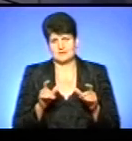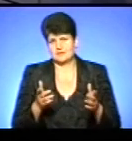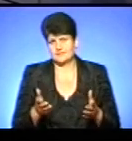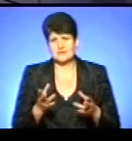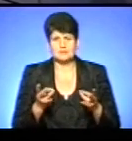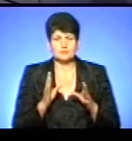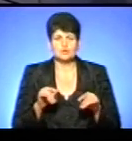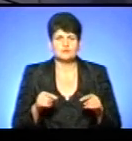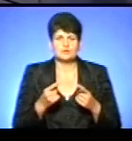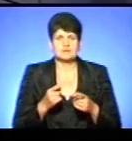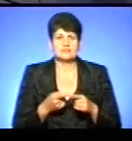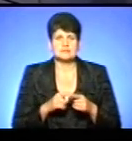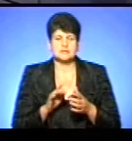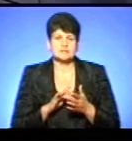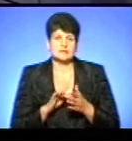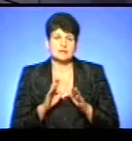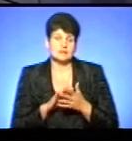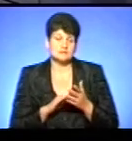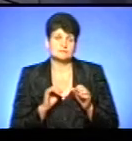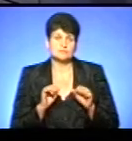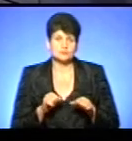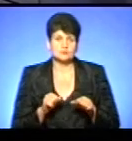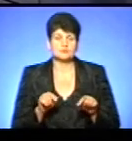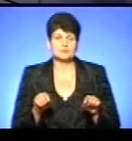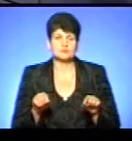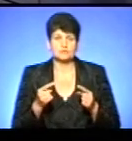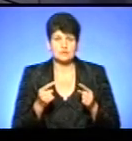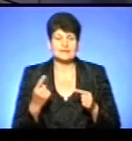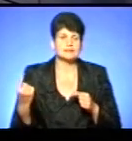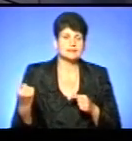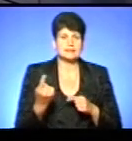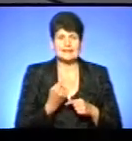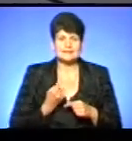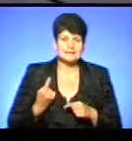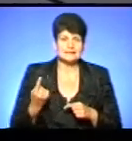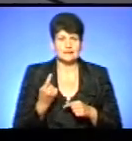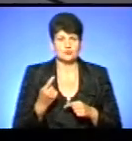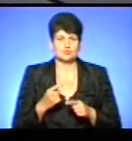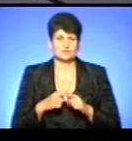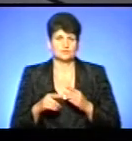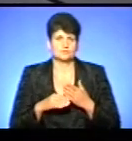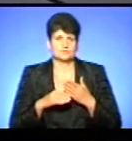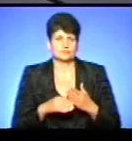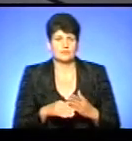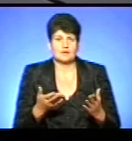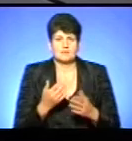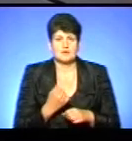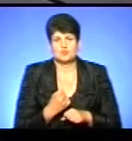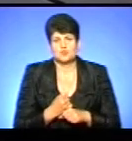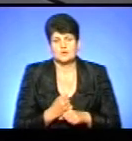створити такі диспетчерські центри. Далі ми зможемо створити єдину екстрену медичну допомогу. І можливо, так як працює